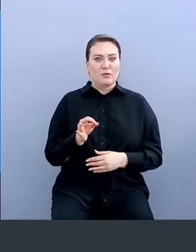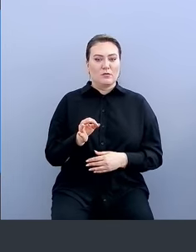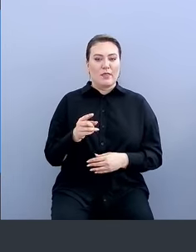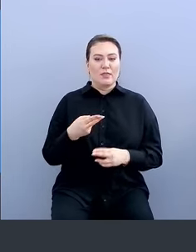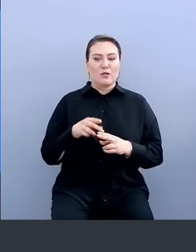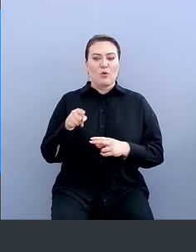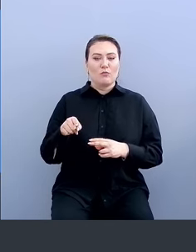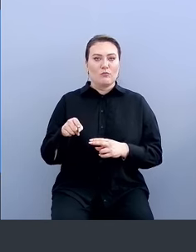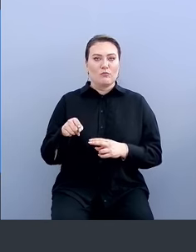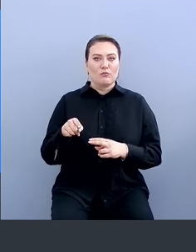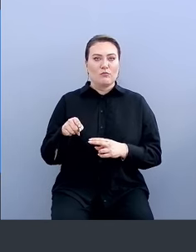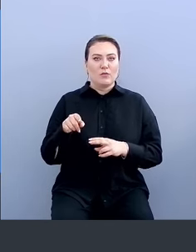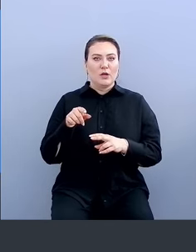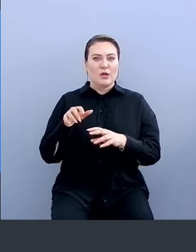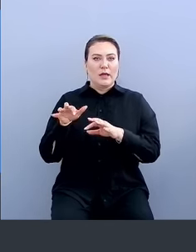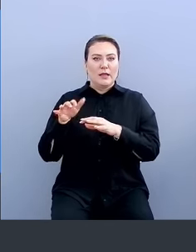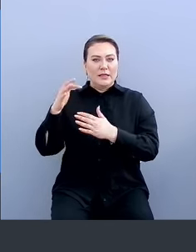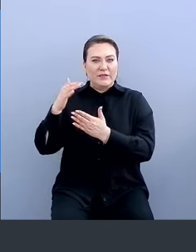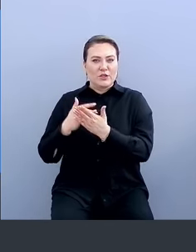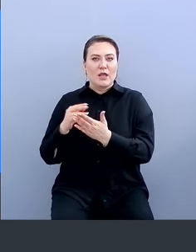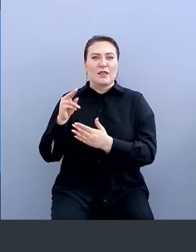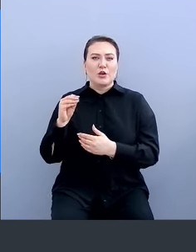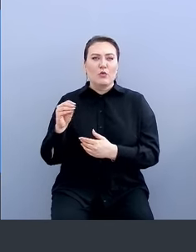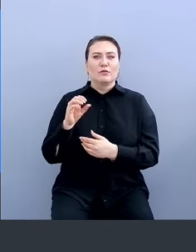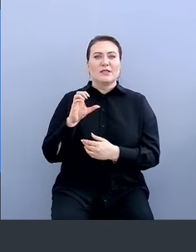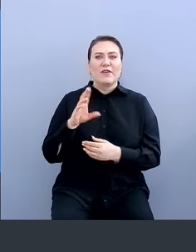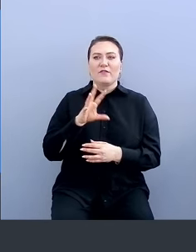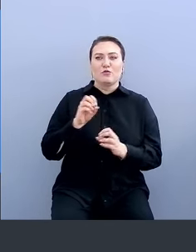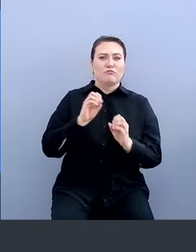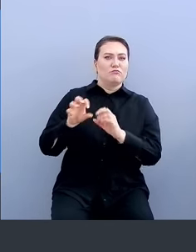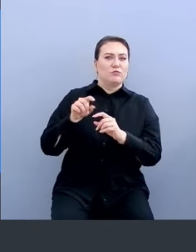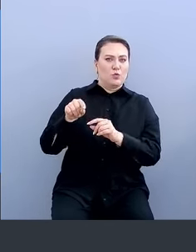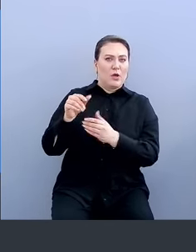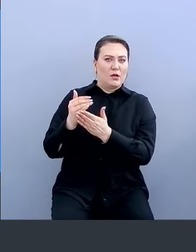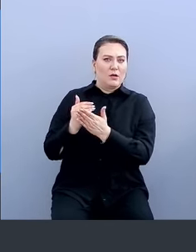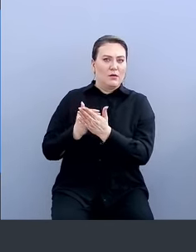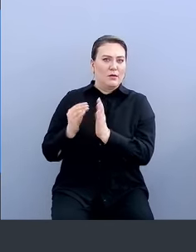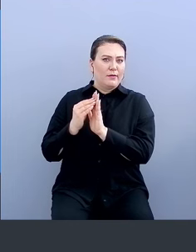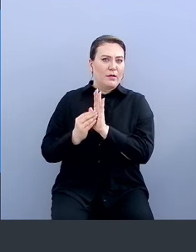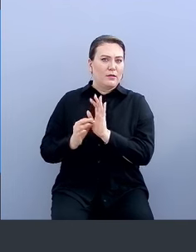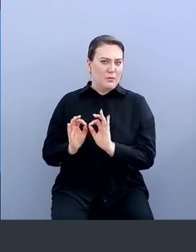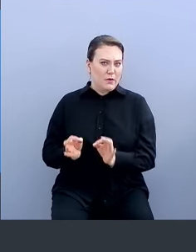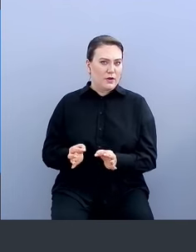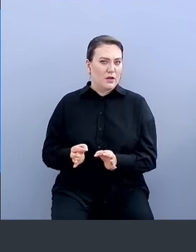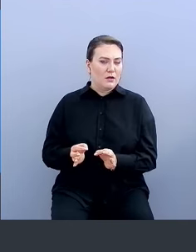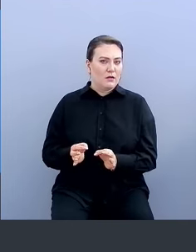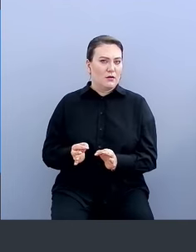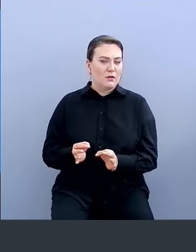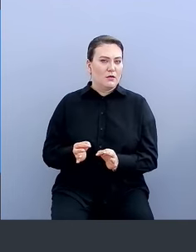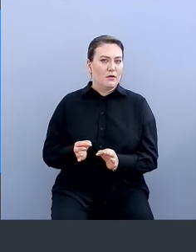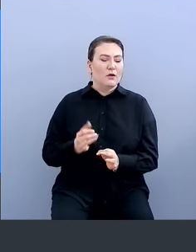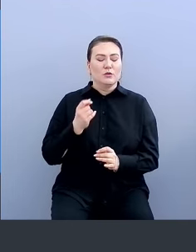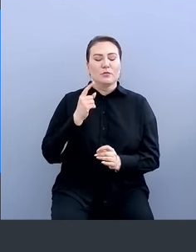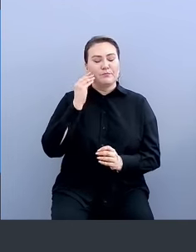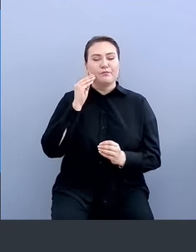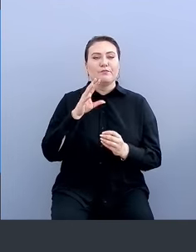движке, куда у вас Jump, Square и все прочее отсылает данные. Соответственно, сейчас можно я закончу.